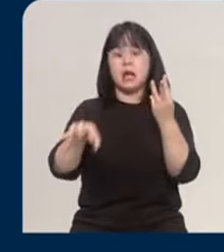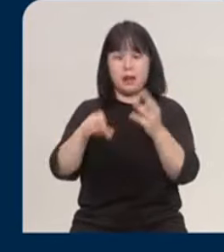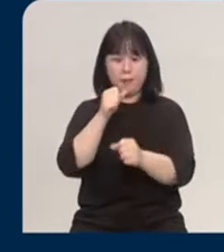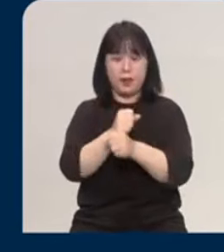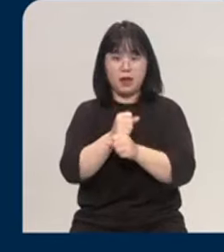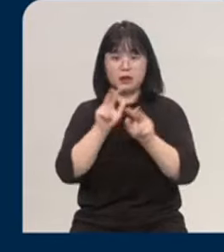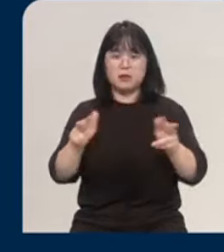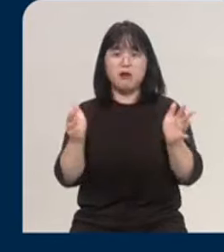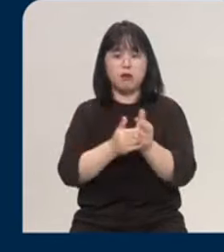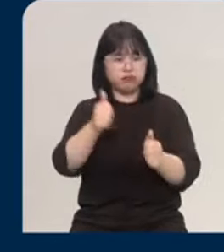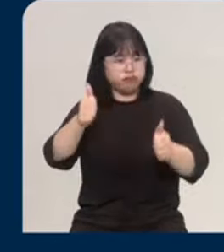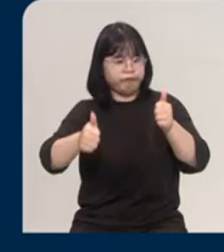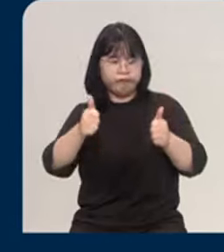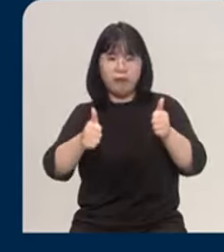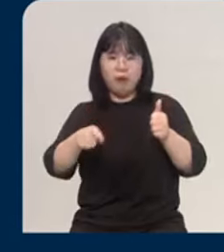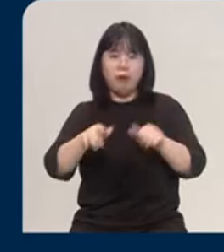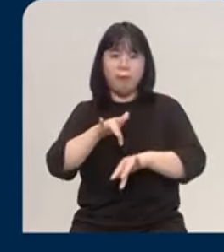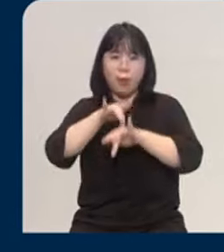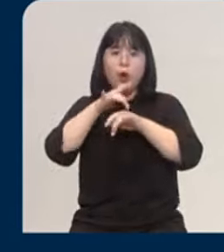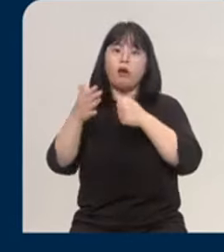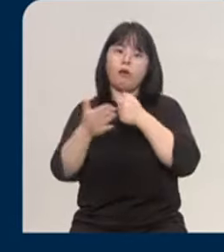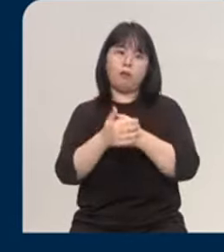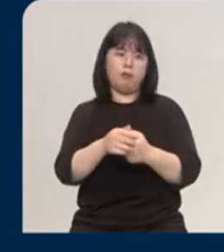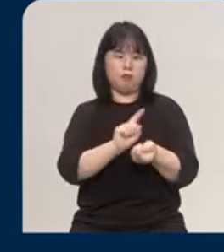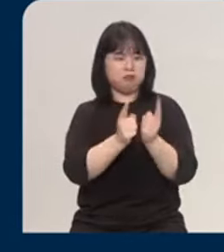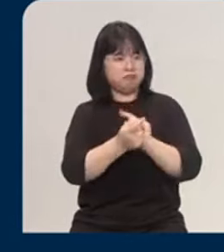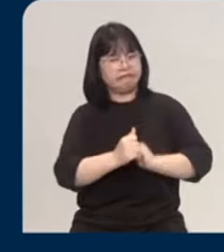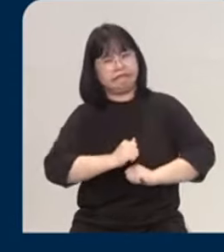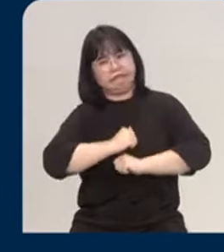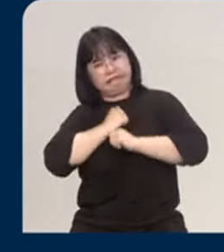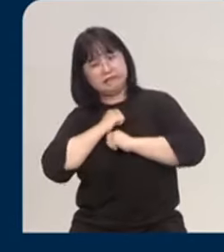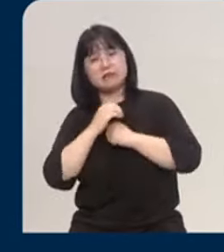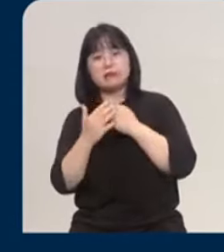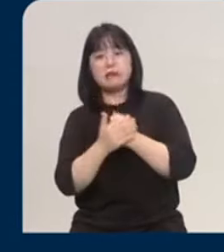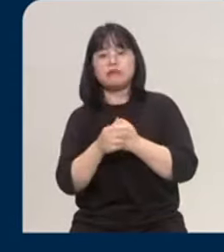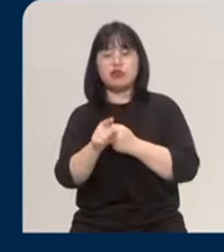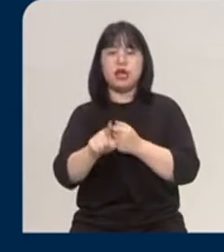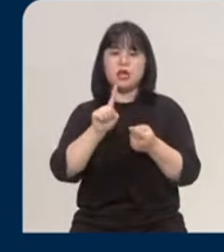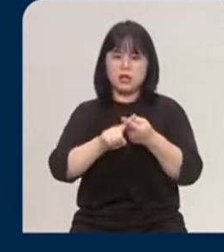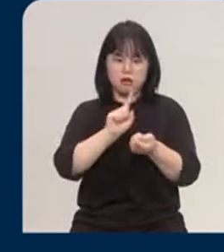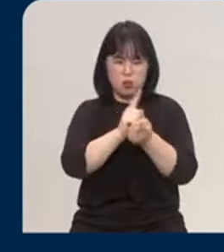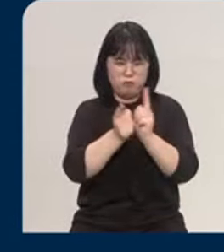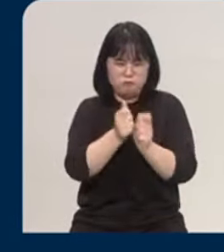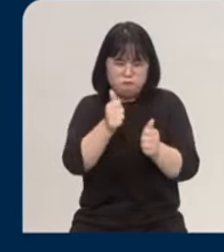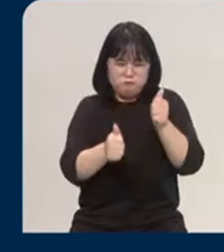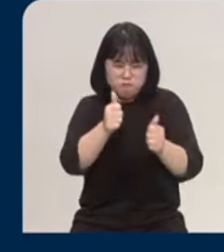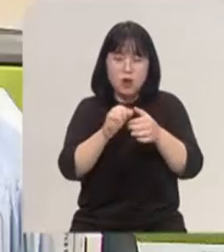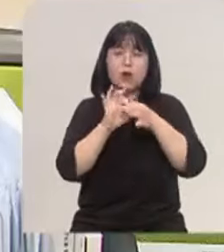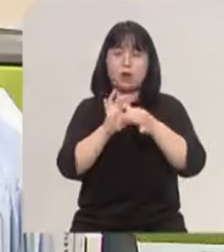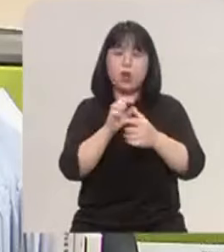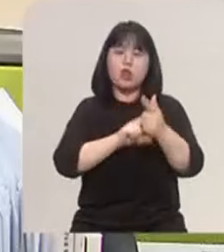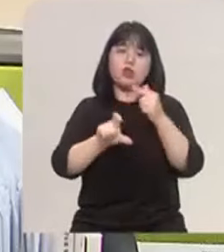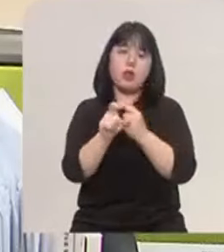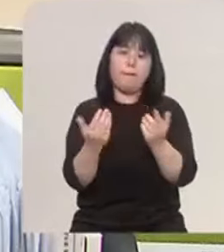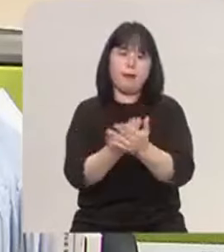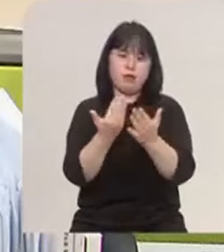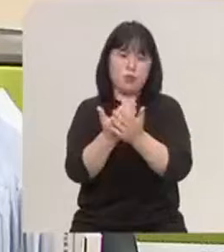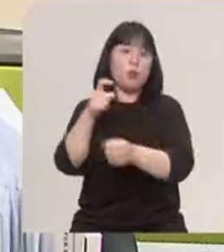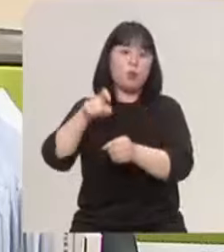실종돼 나태함이 적지 않았다며 지역 간 경쟁을 통해 한 단계 더 발전을 유료내자는 겁니다.